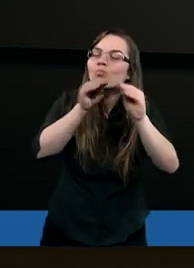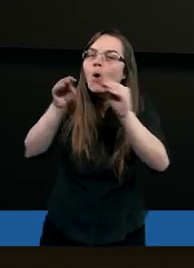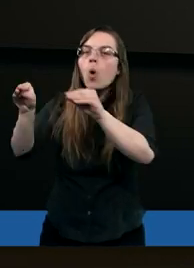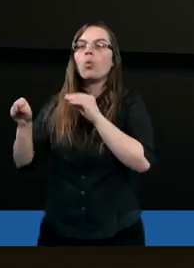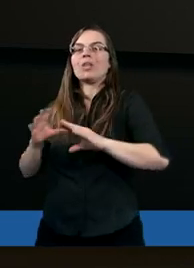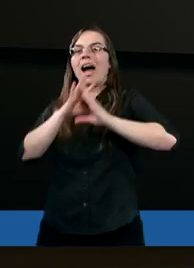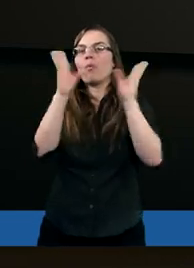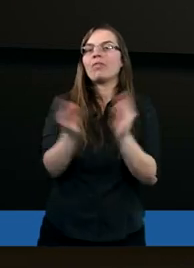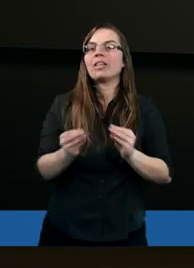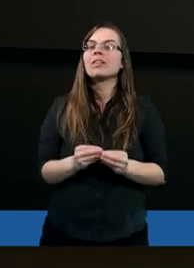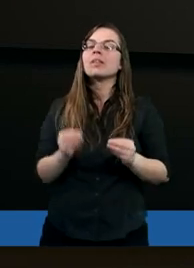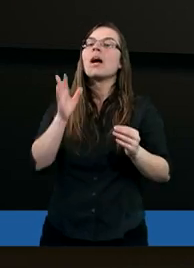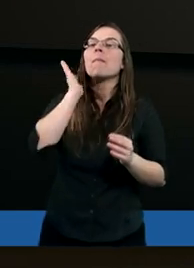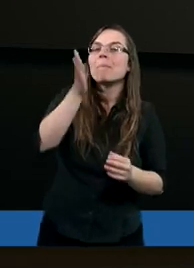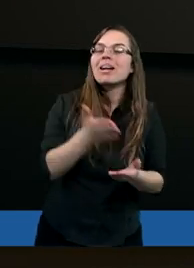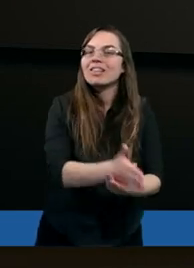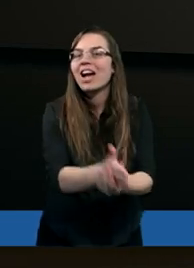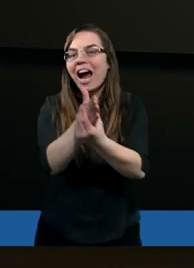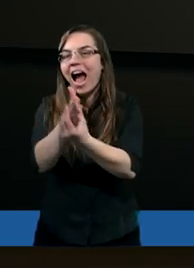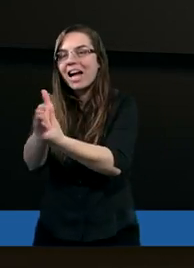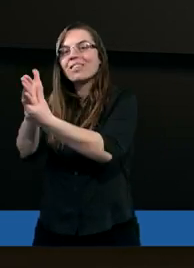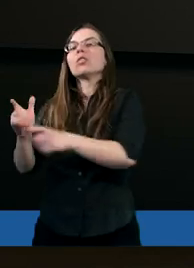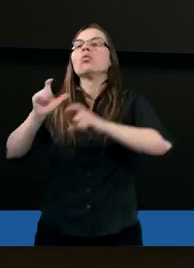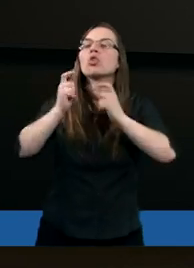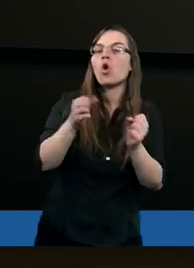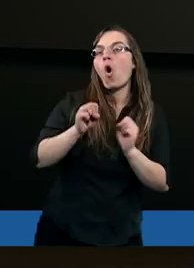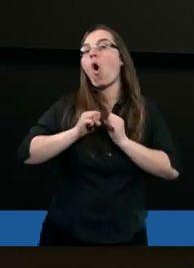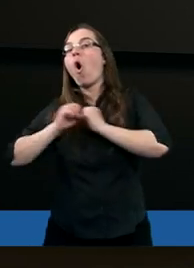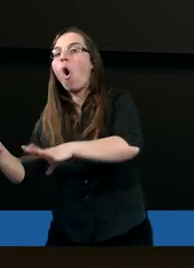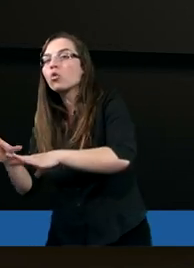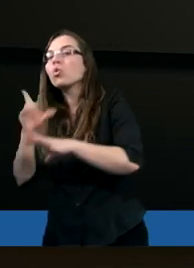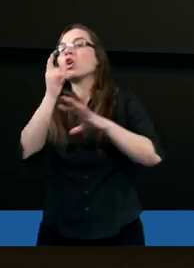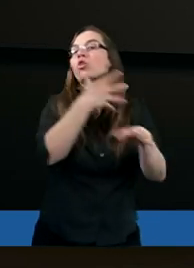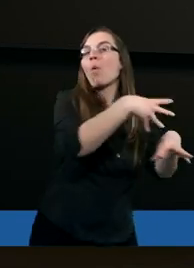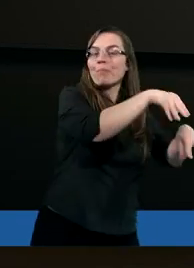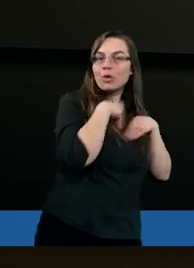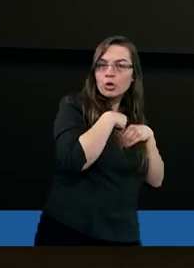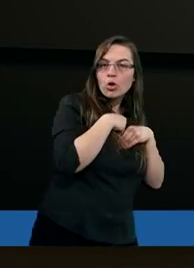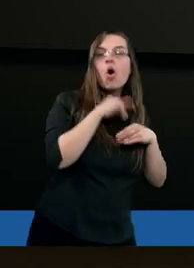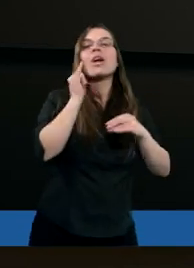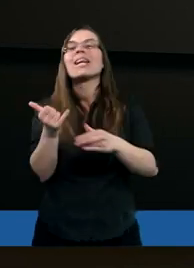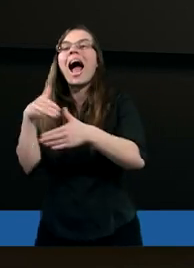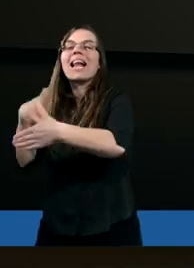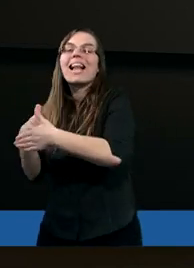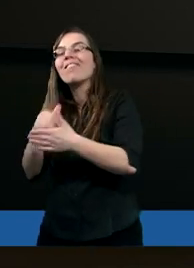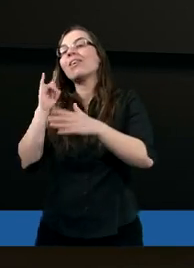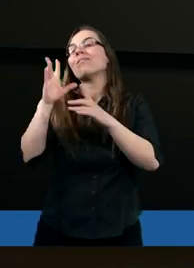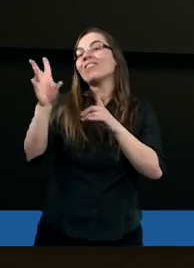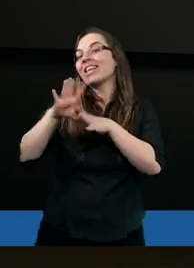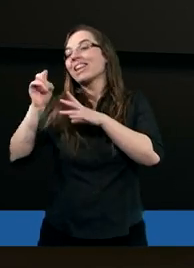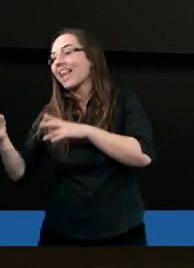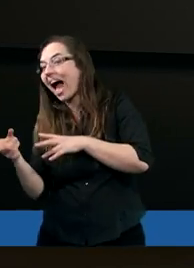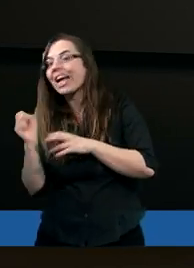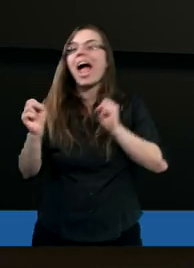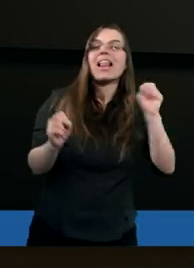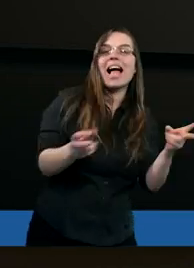ich, będzie im radził, co odrzucić, co przyjąć, jak się zachować, w jakiej sytuacji